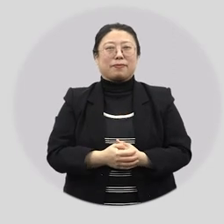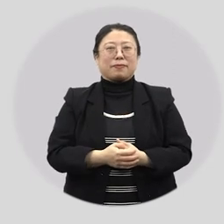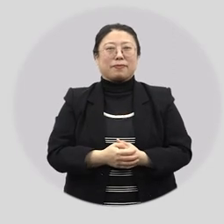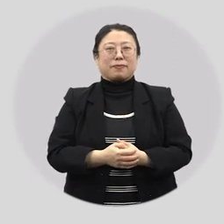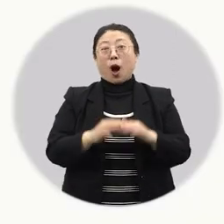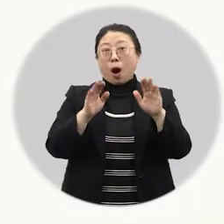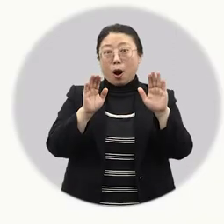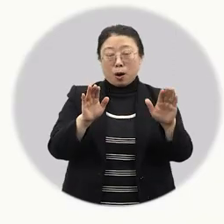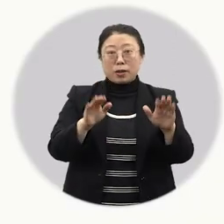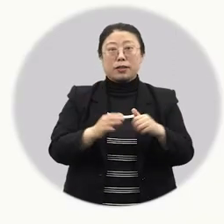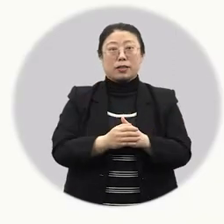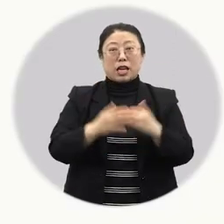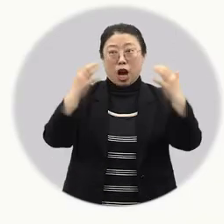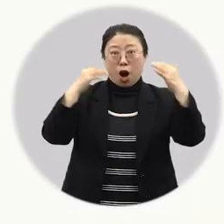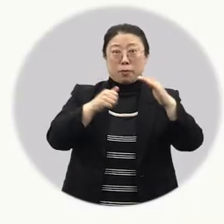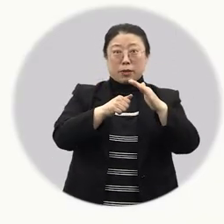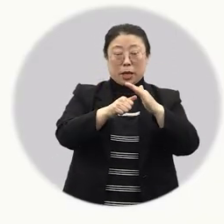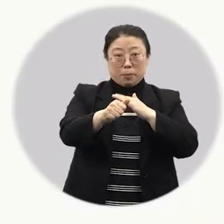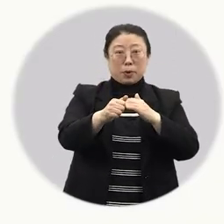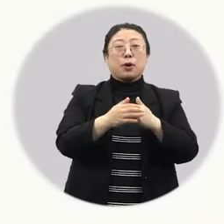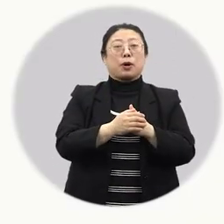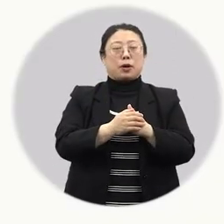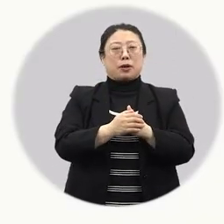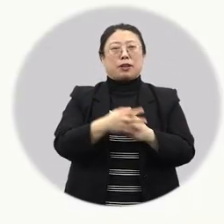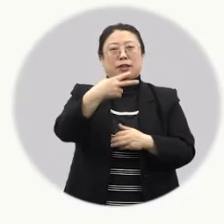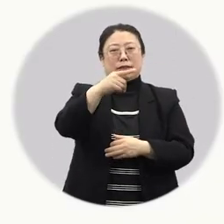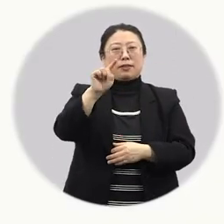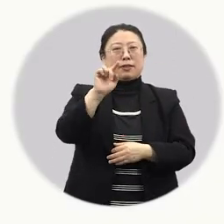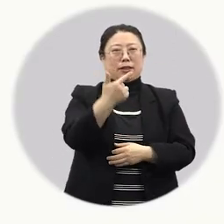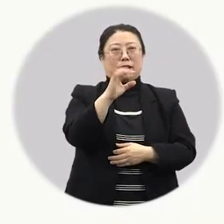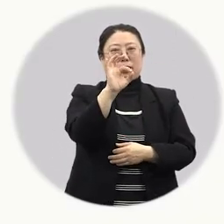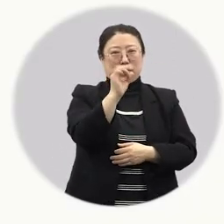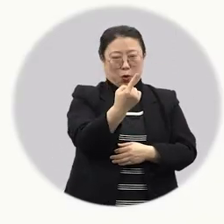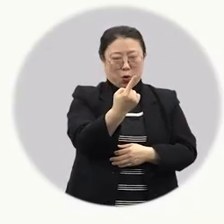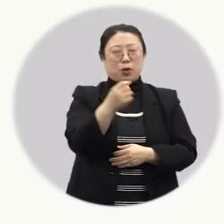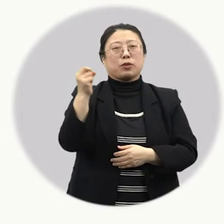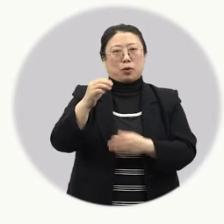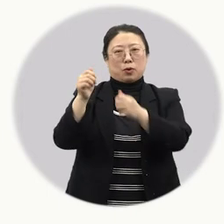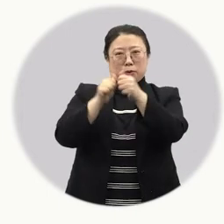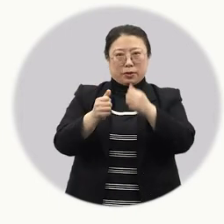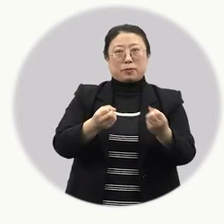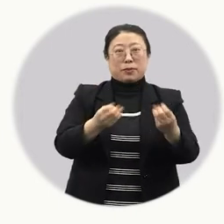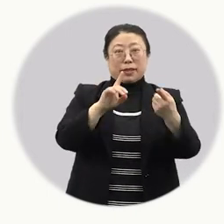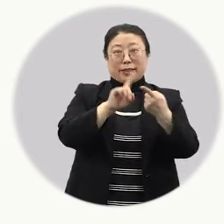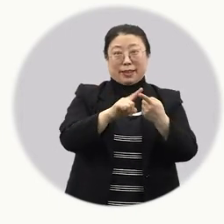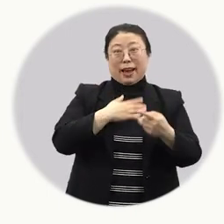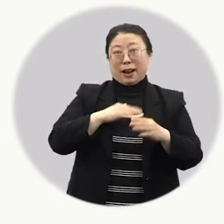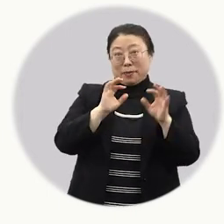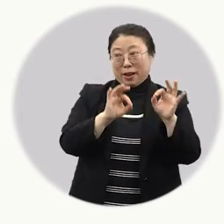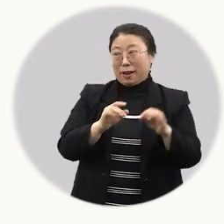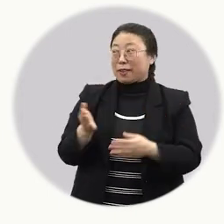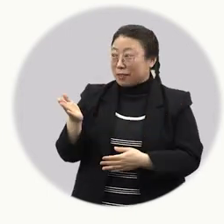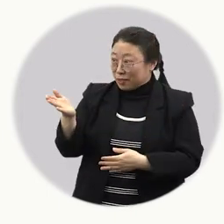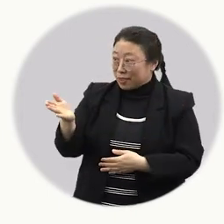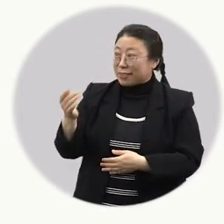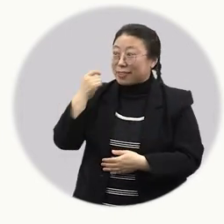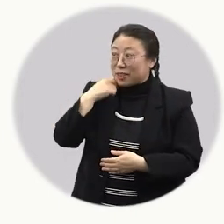오늘은 여름을 대표하는 명절인 단호의 의미와 세시풍속에 대해 알아봤는데,